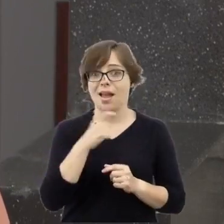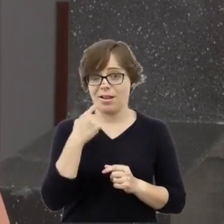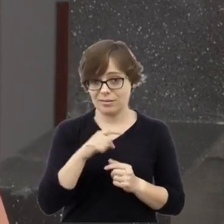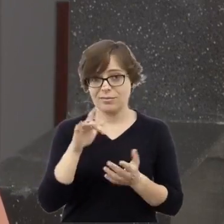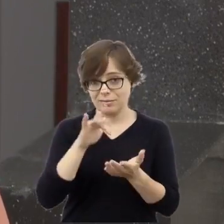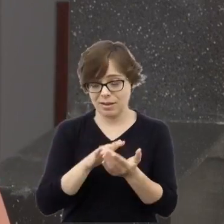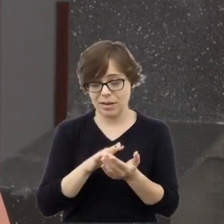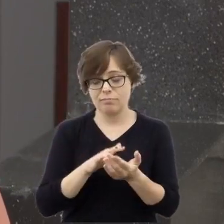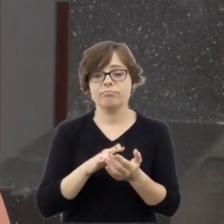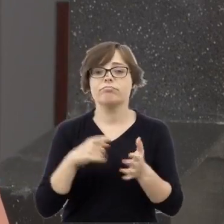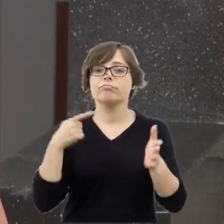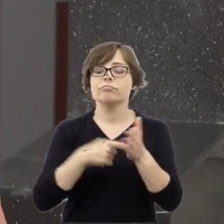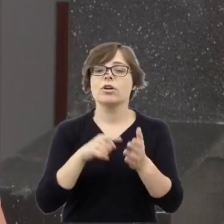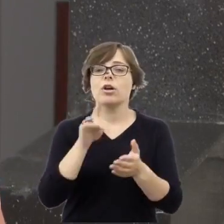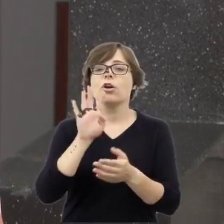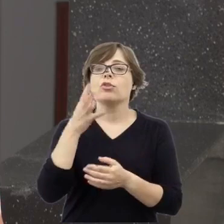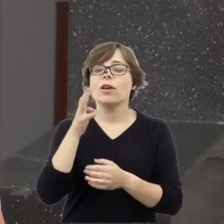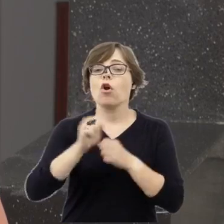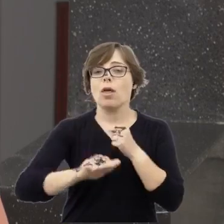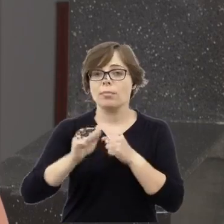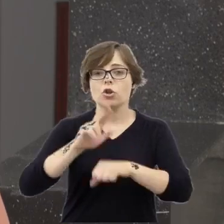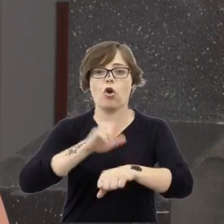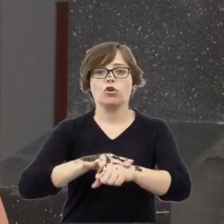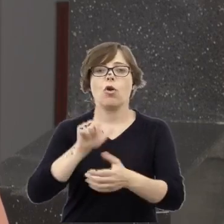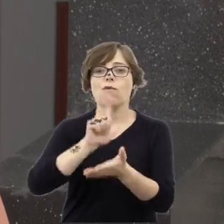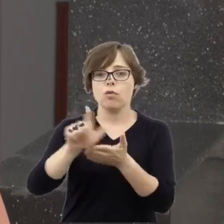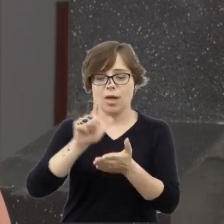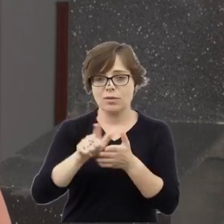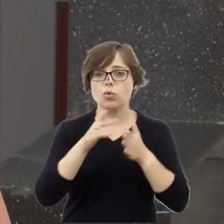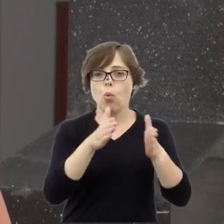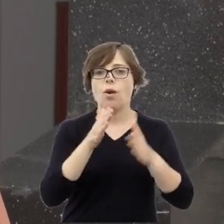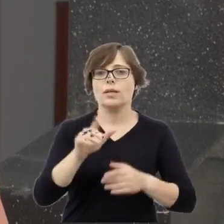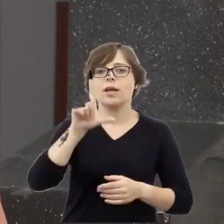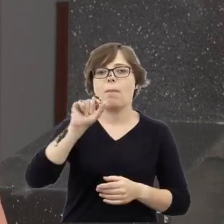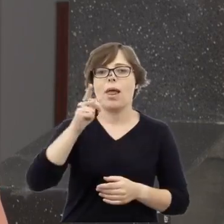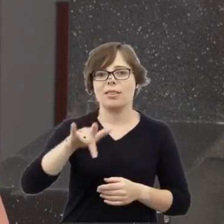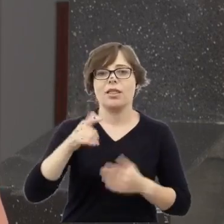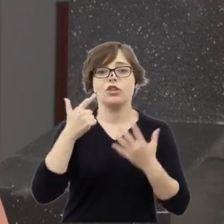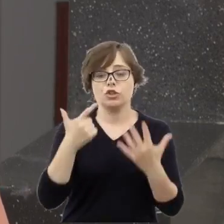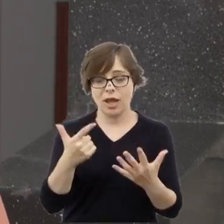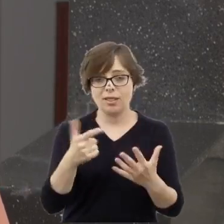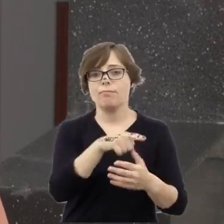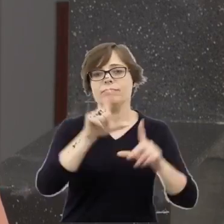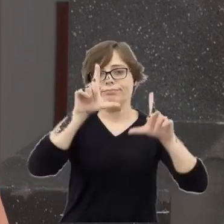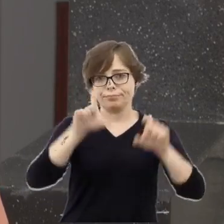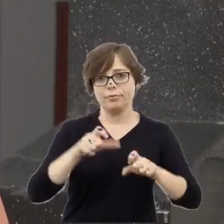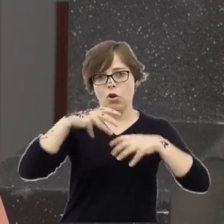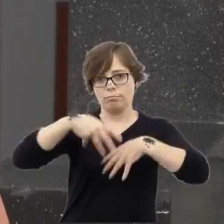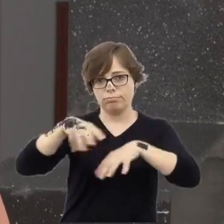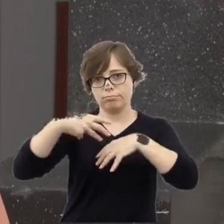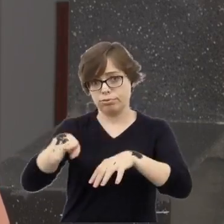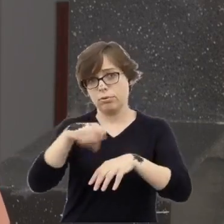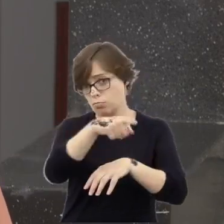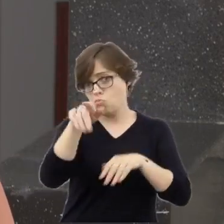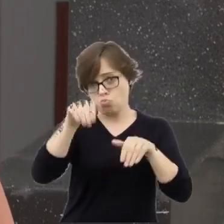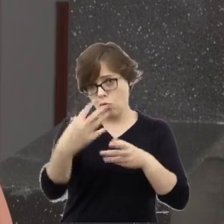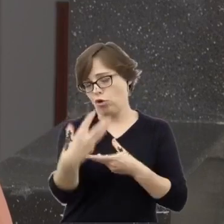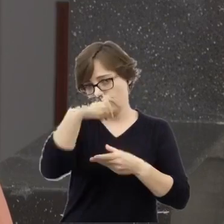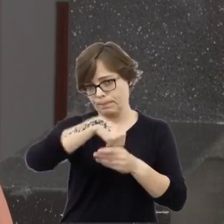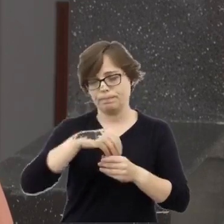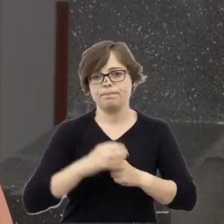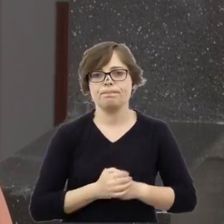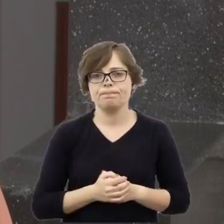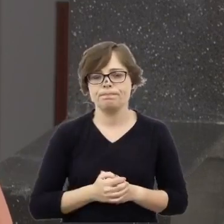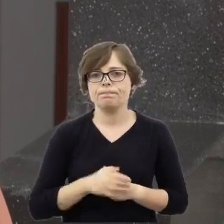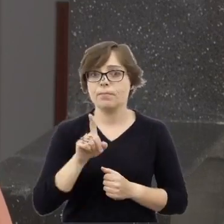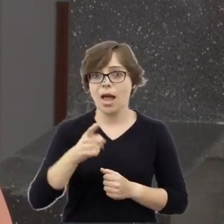o godzinie 12 na Plantach 7 wyrusza pochód, do którego można się przyłączyć. A